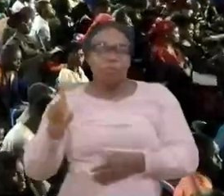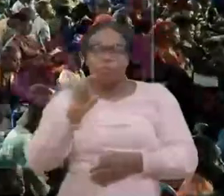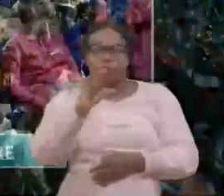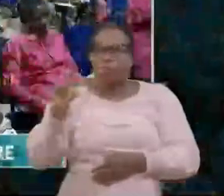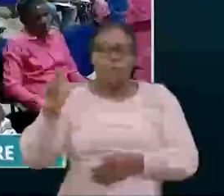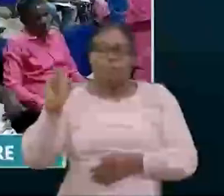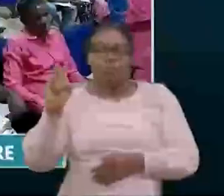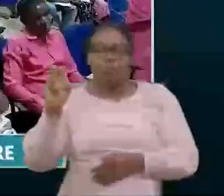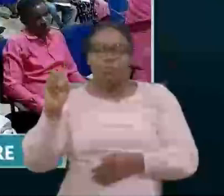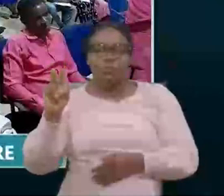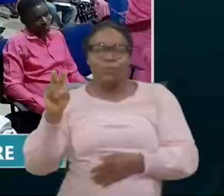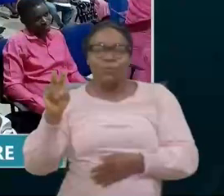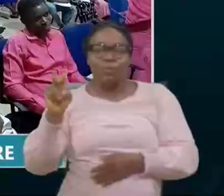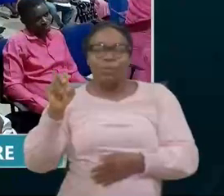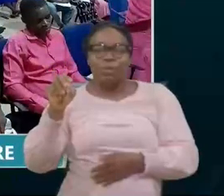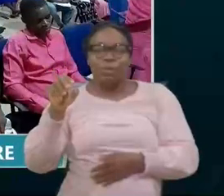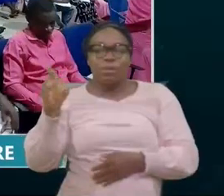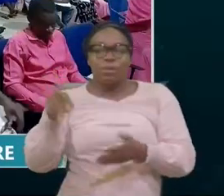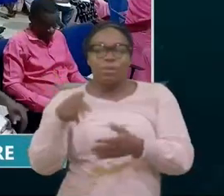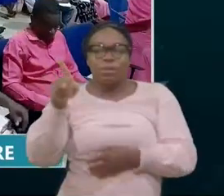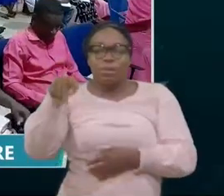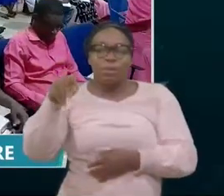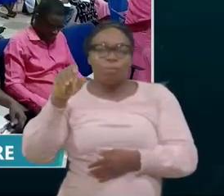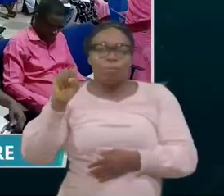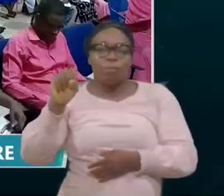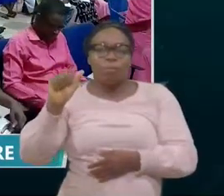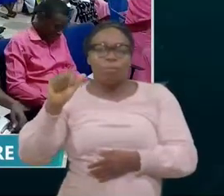verset, Somme 51,